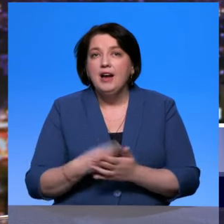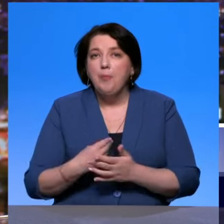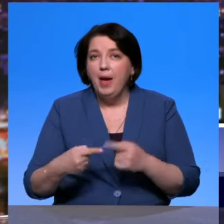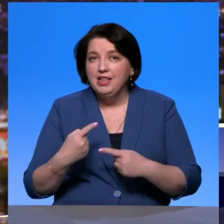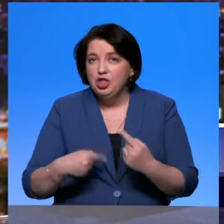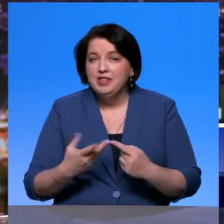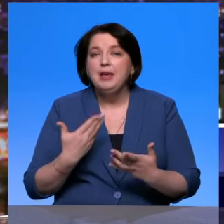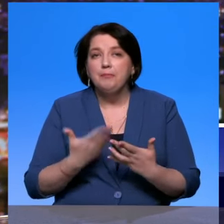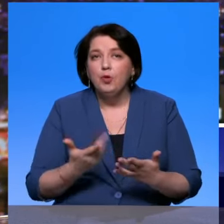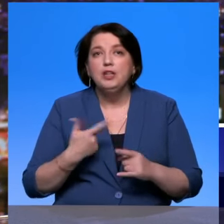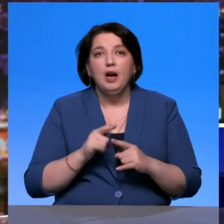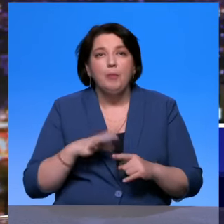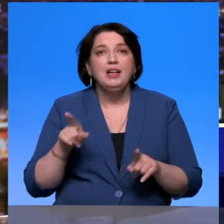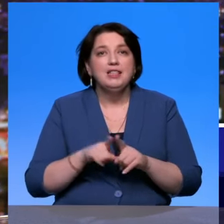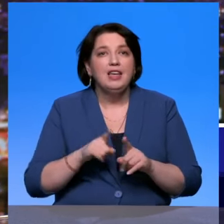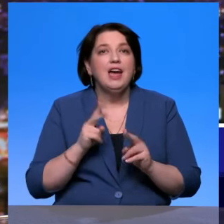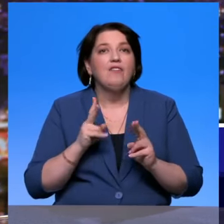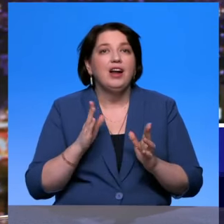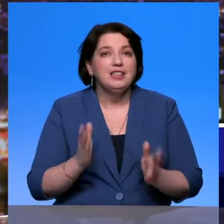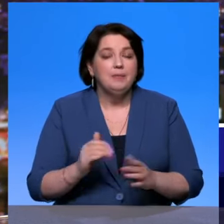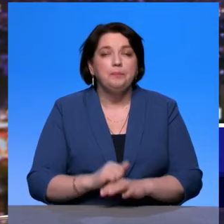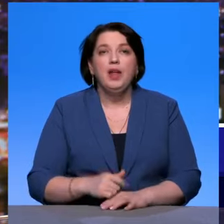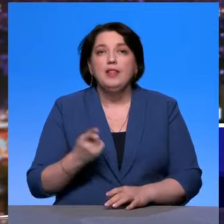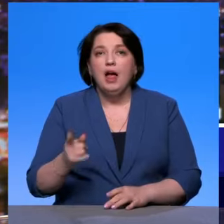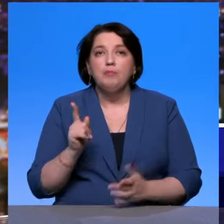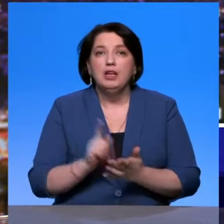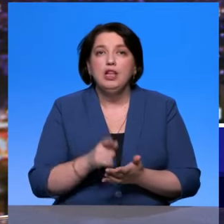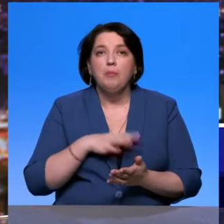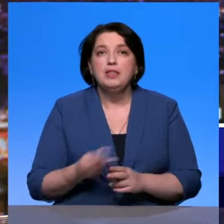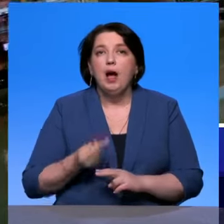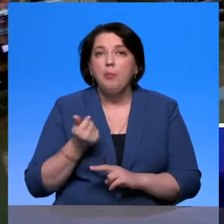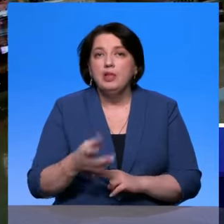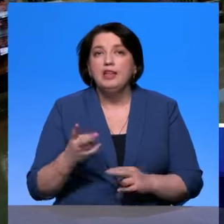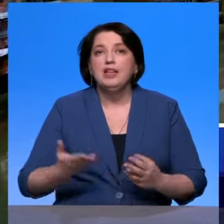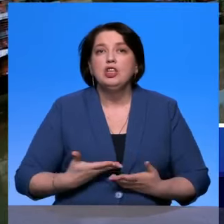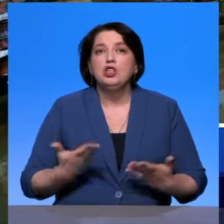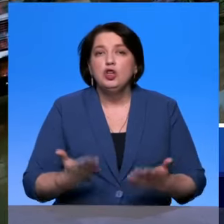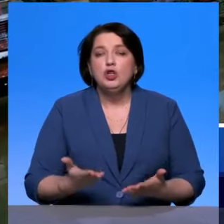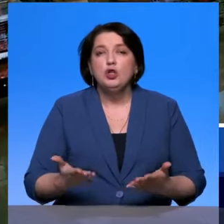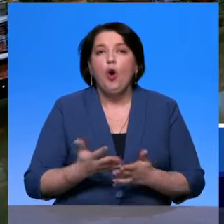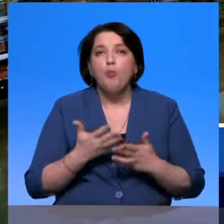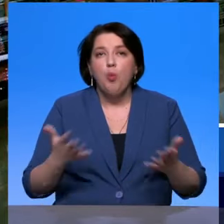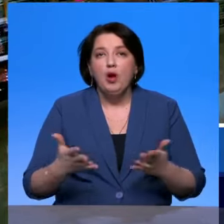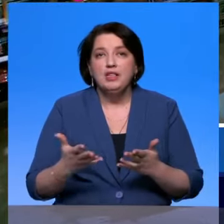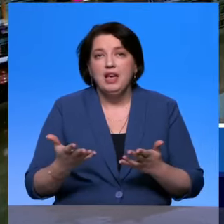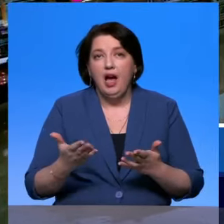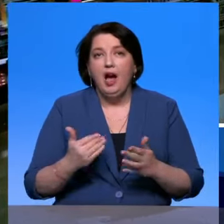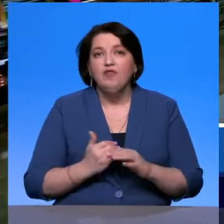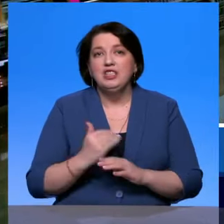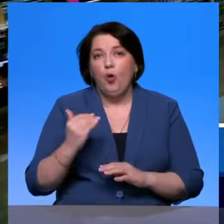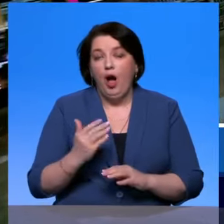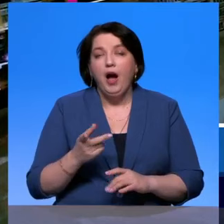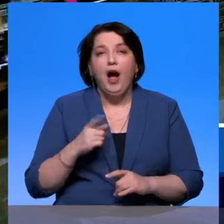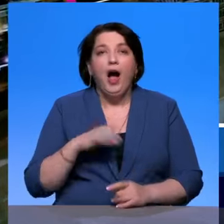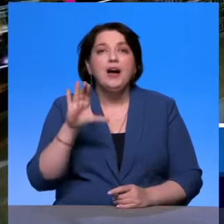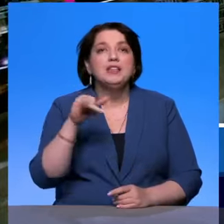Это коммерческий сектор. Там должна быть оплата за жилье более высокая. А социальное жилье должно